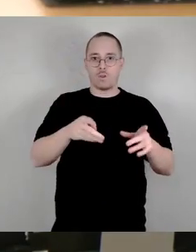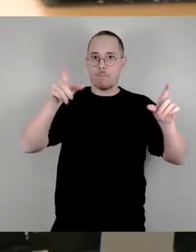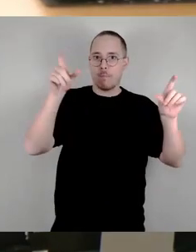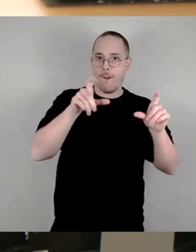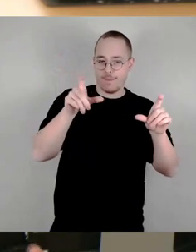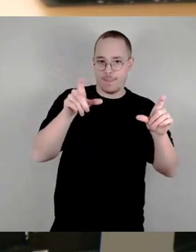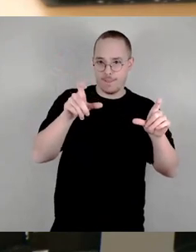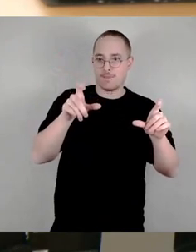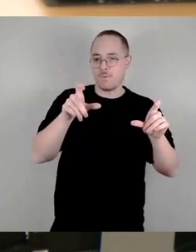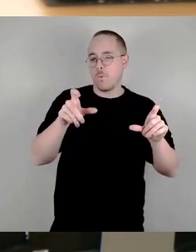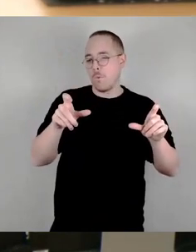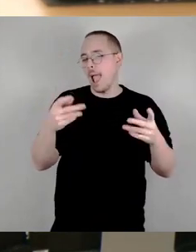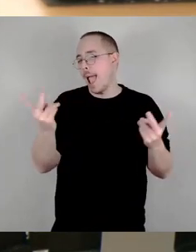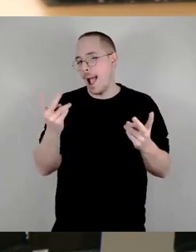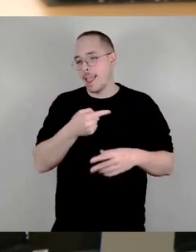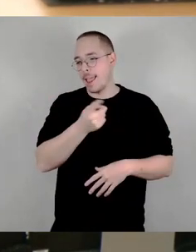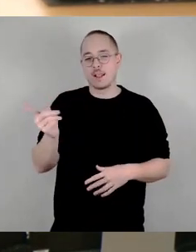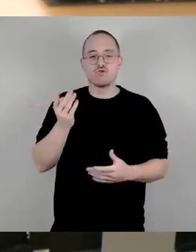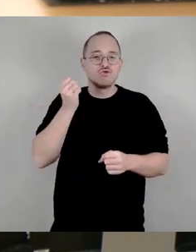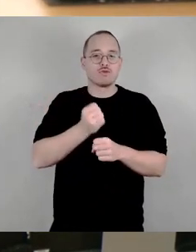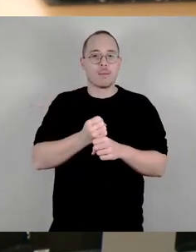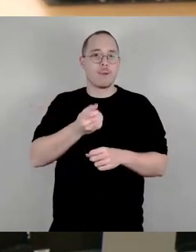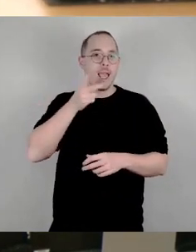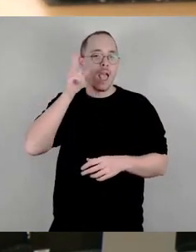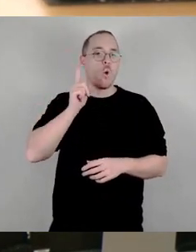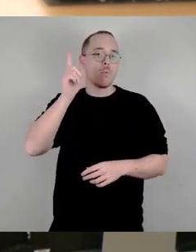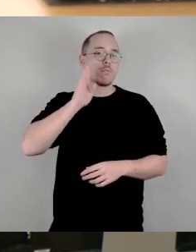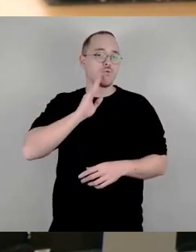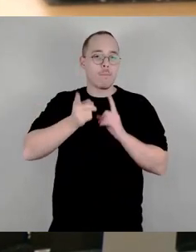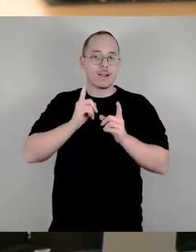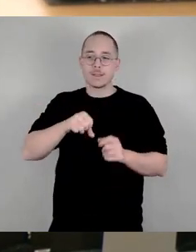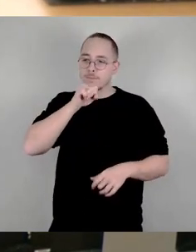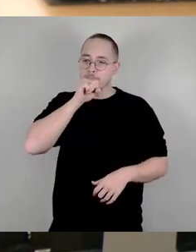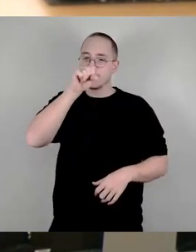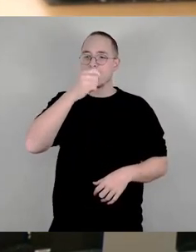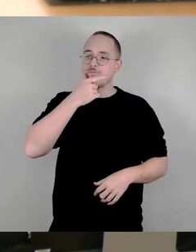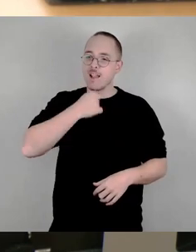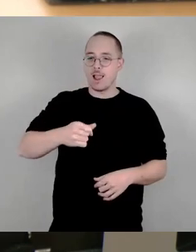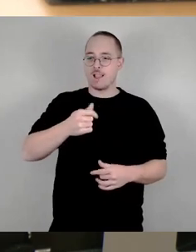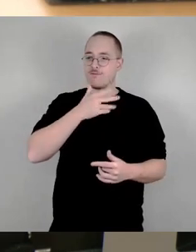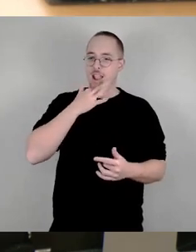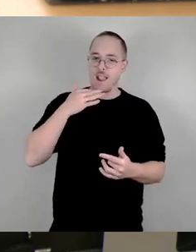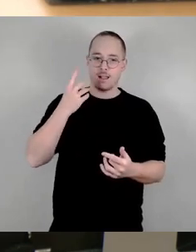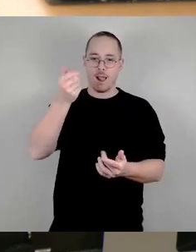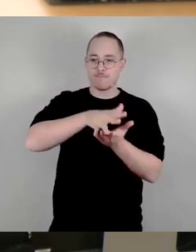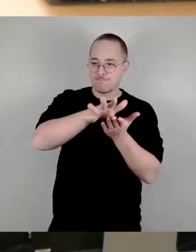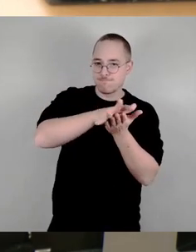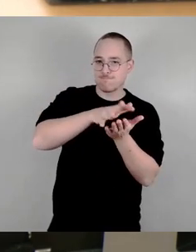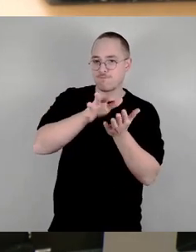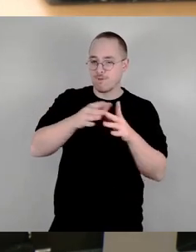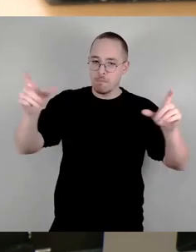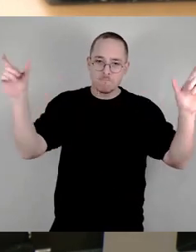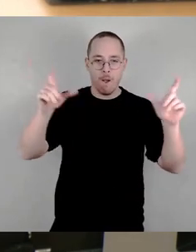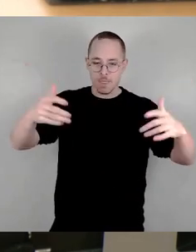ist auch nichts zu teuer, da wird wirklich tief in die Stadtkasse gegriffen. Es werden ja seit einigen Jahren hier im